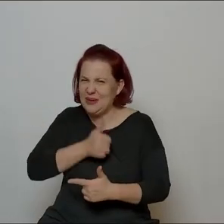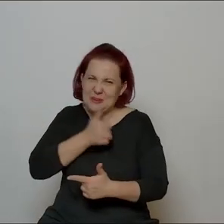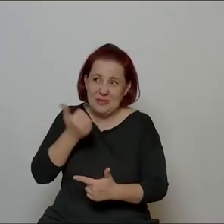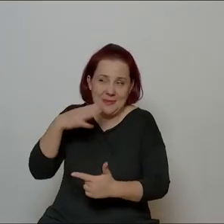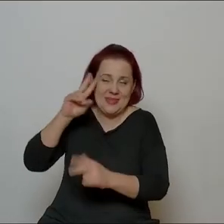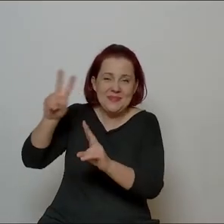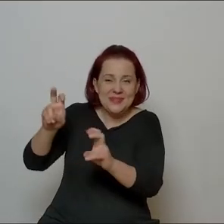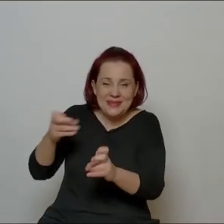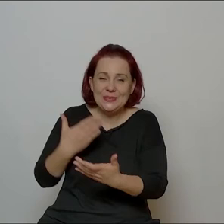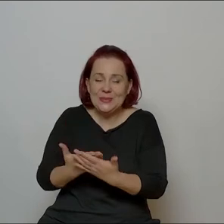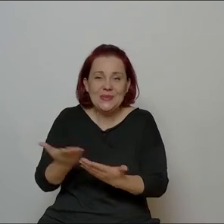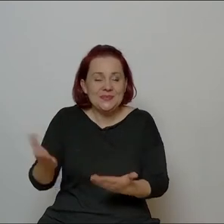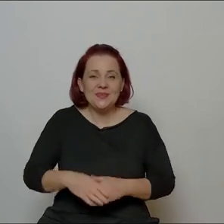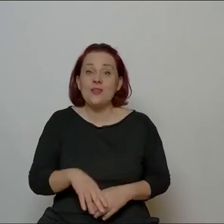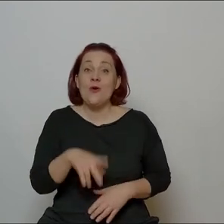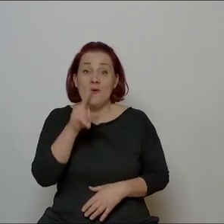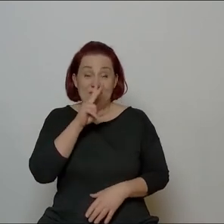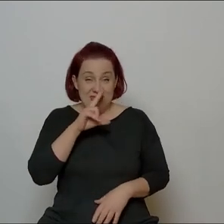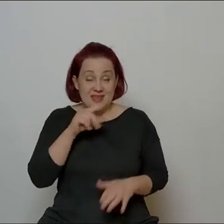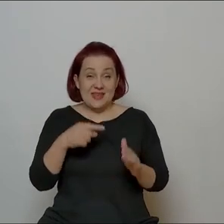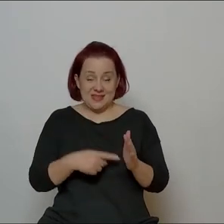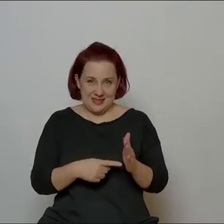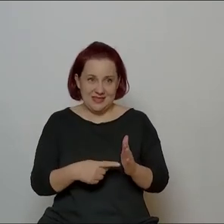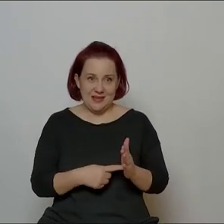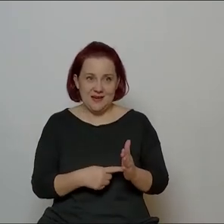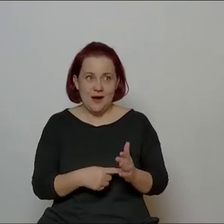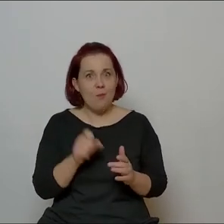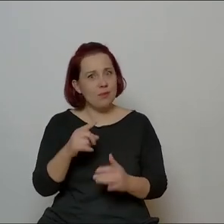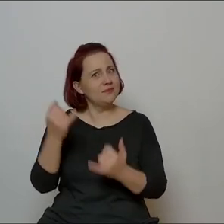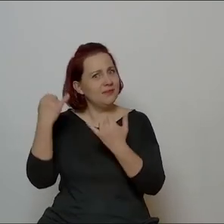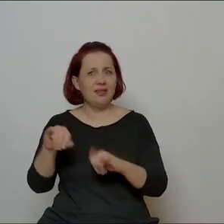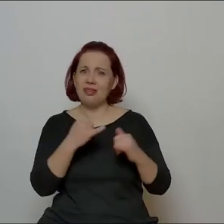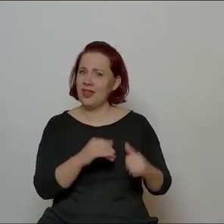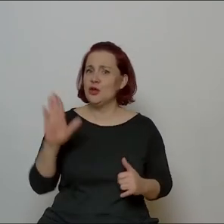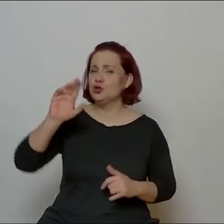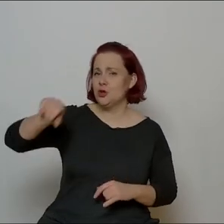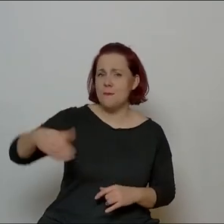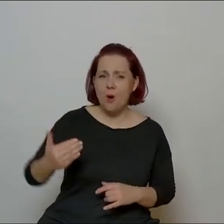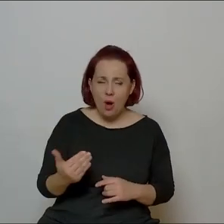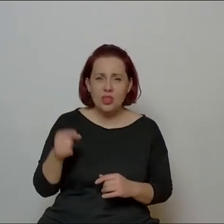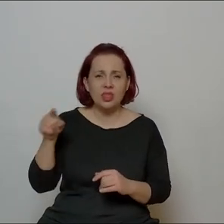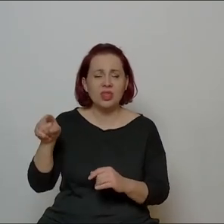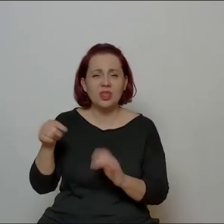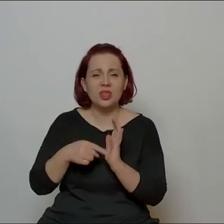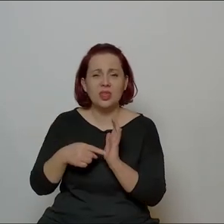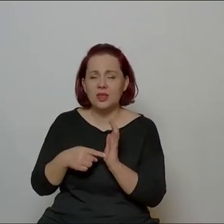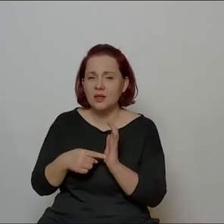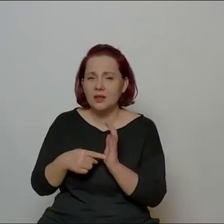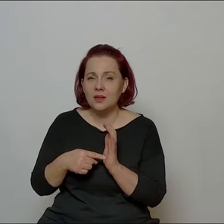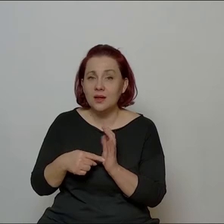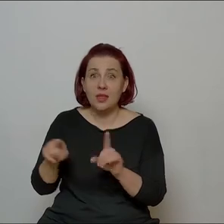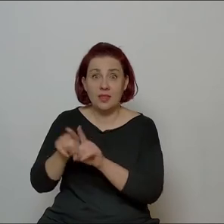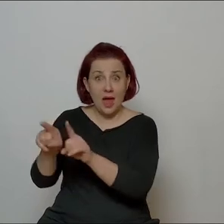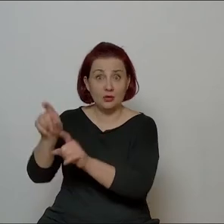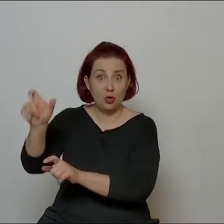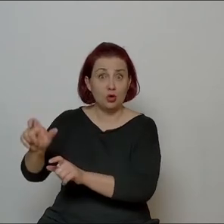widzę, że rzeczywiście jest różnica. Szymon Babuchowski, ponieważ sam też jest